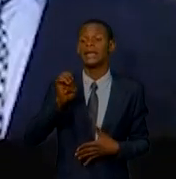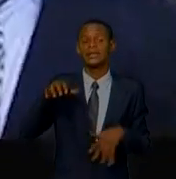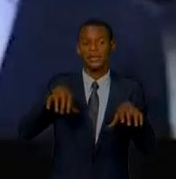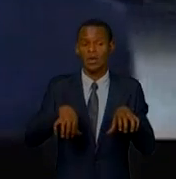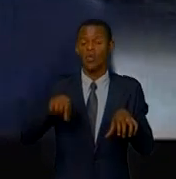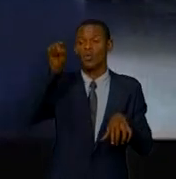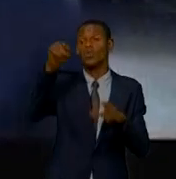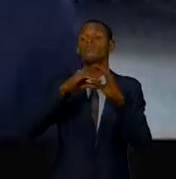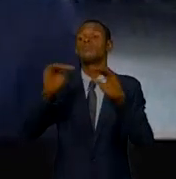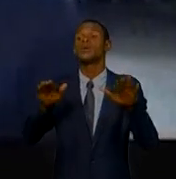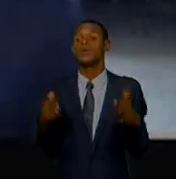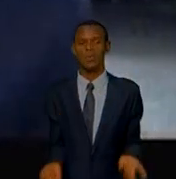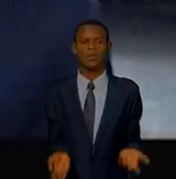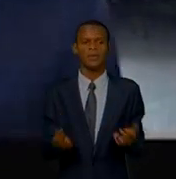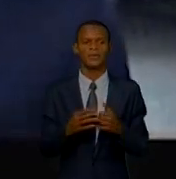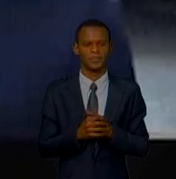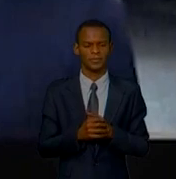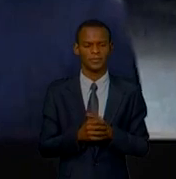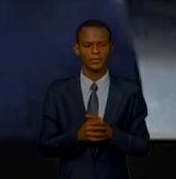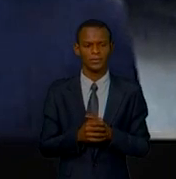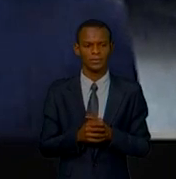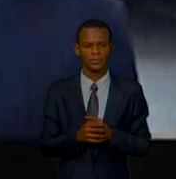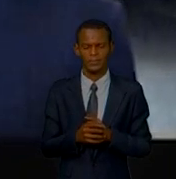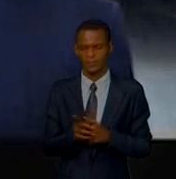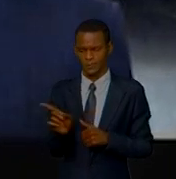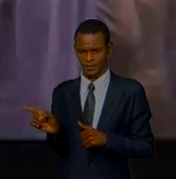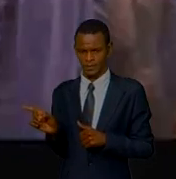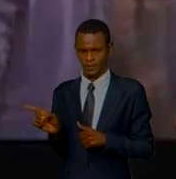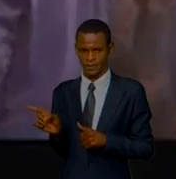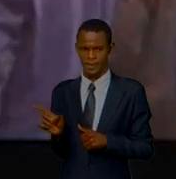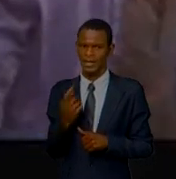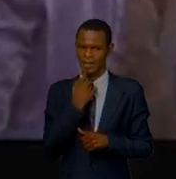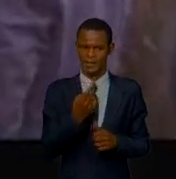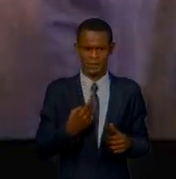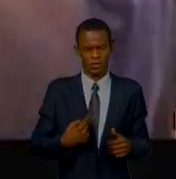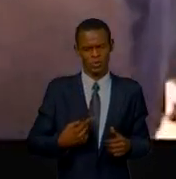Il se fait un honneur et un plaisir d'être reçu par son Excellence le Président Chusseke de,